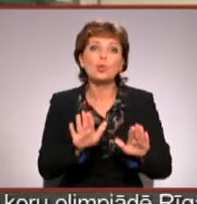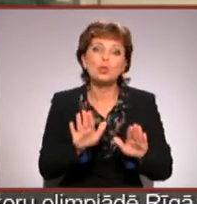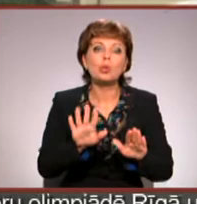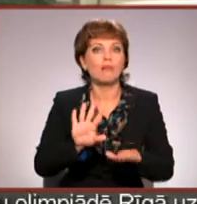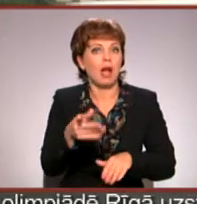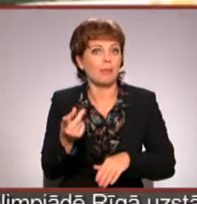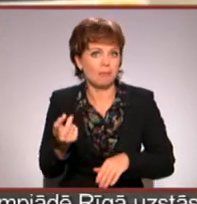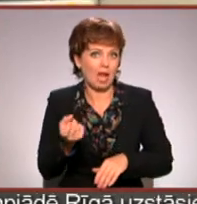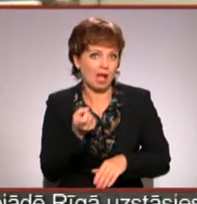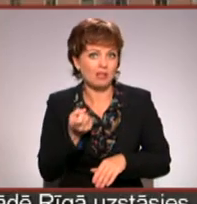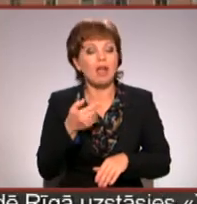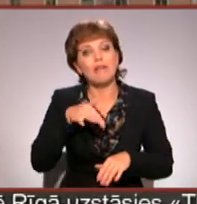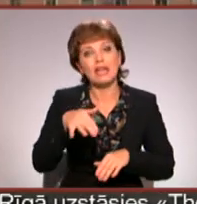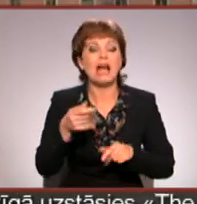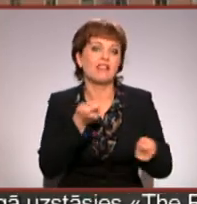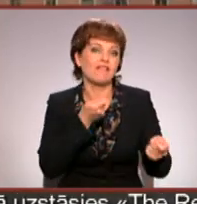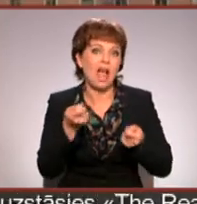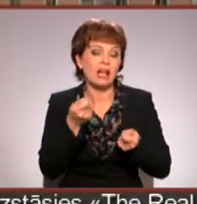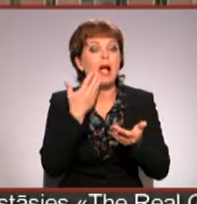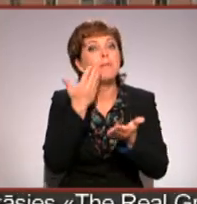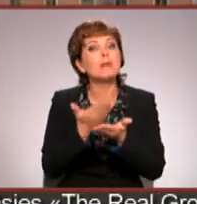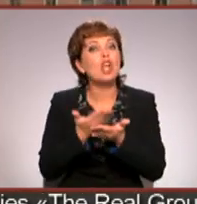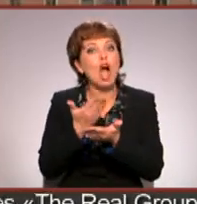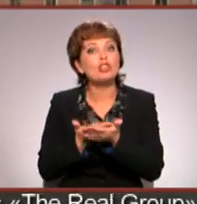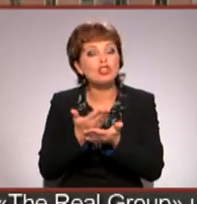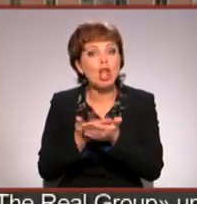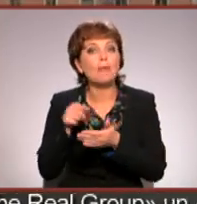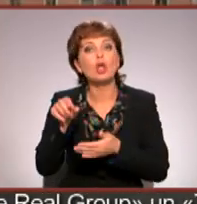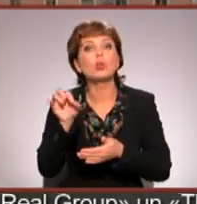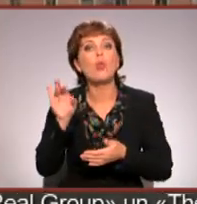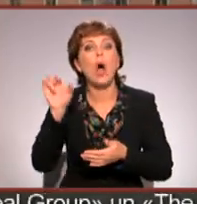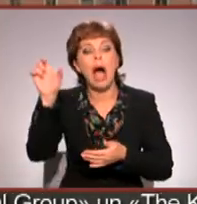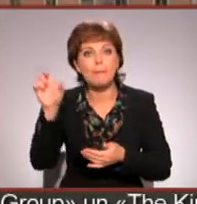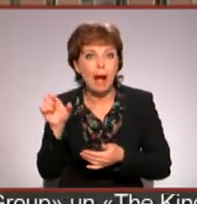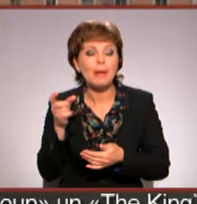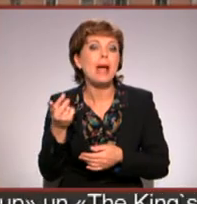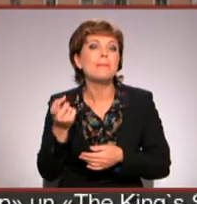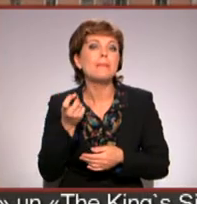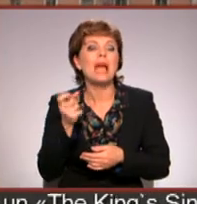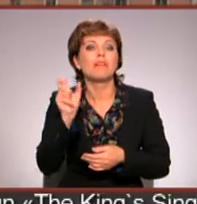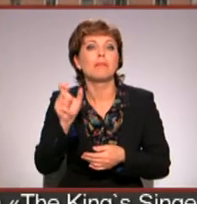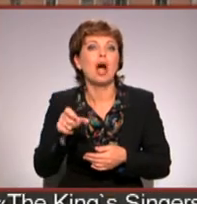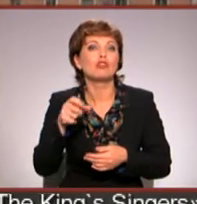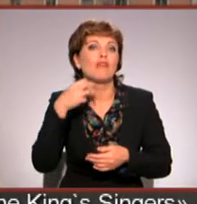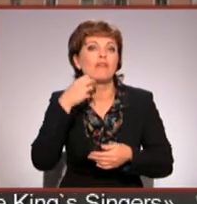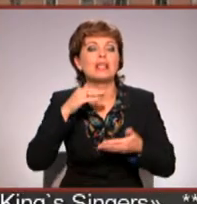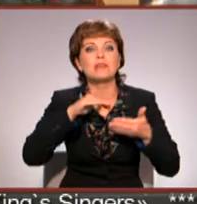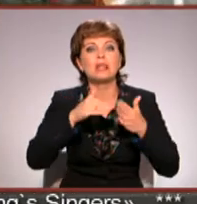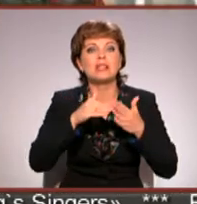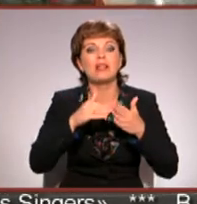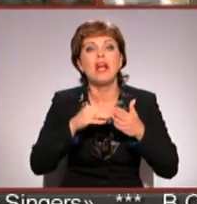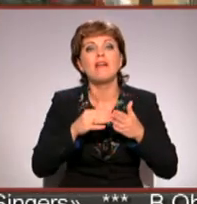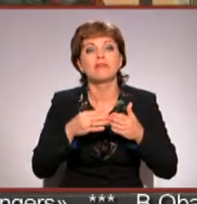piesaist, varbūt tie ir kādā veikliņā. Priekšlikums tomam Kokinam ir arī kā padrīt pievelcīgāku pašu pilsētas centru vienības laukumu.